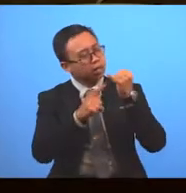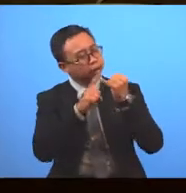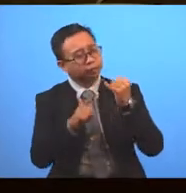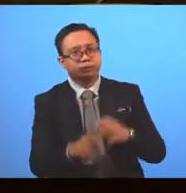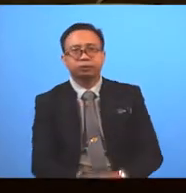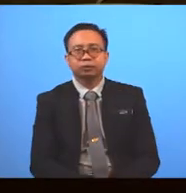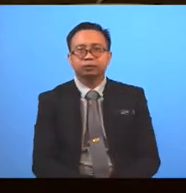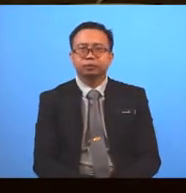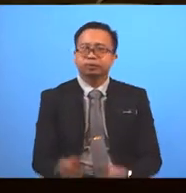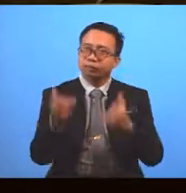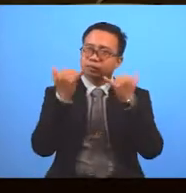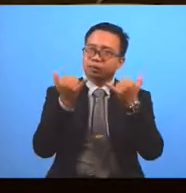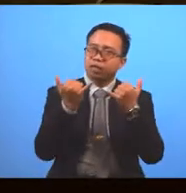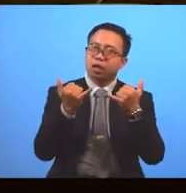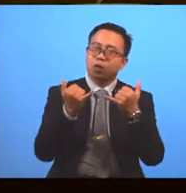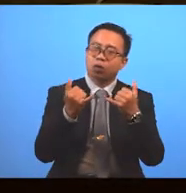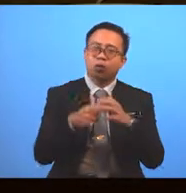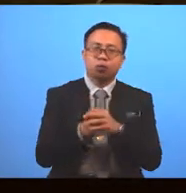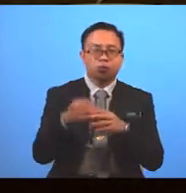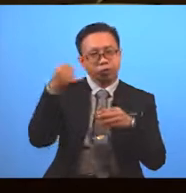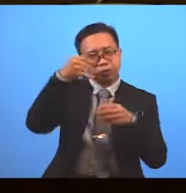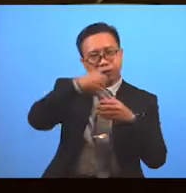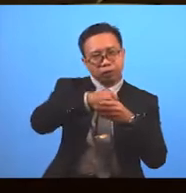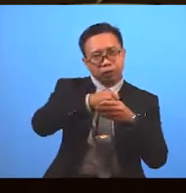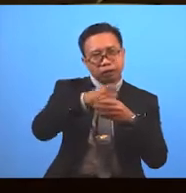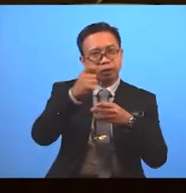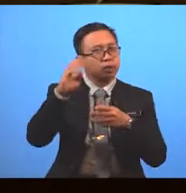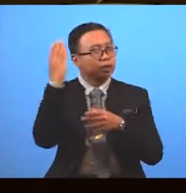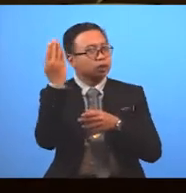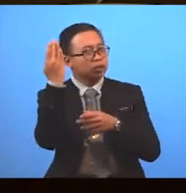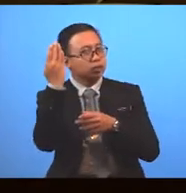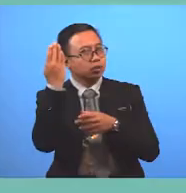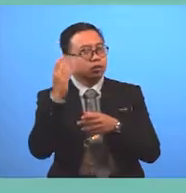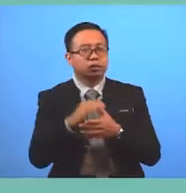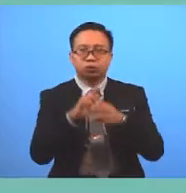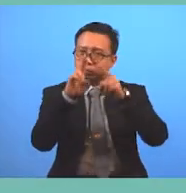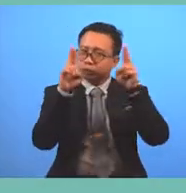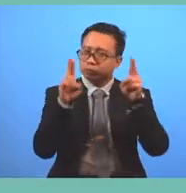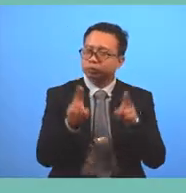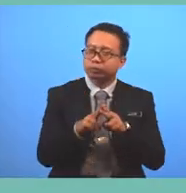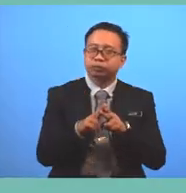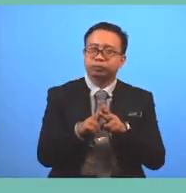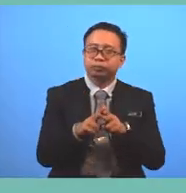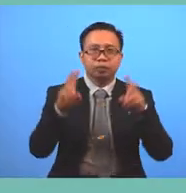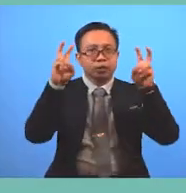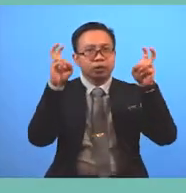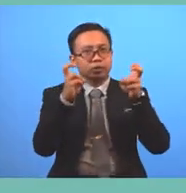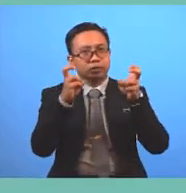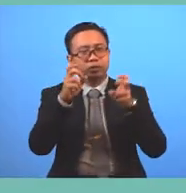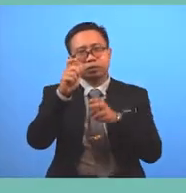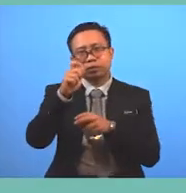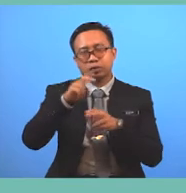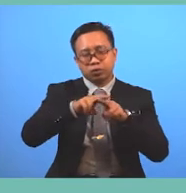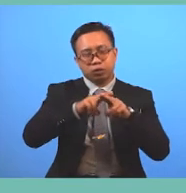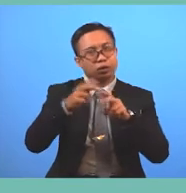Now, let's fill in The general information first The title Train to Busan